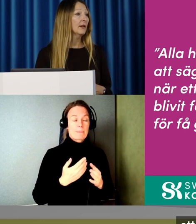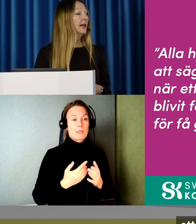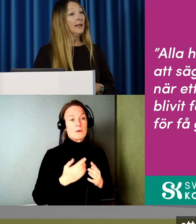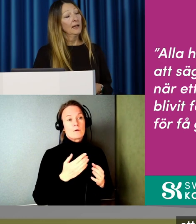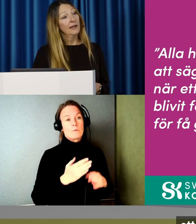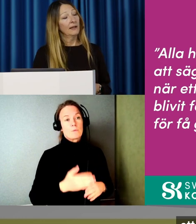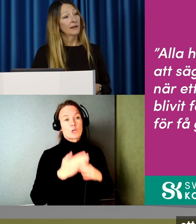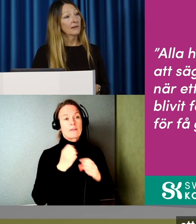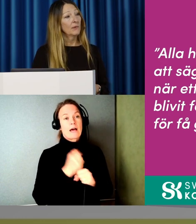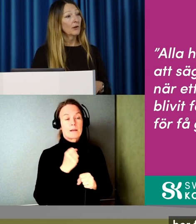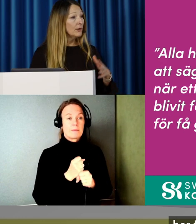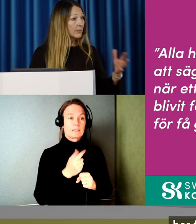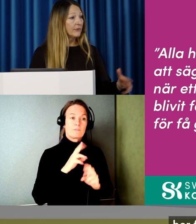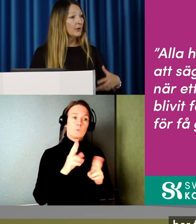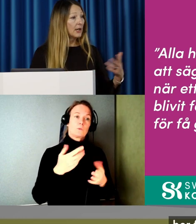folk.